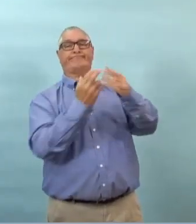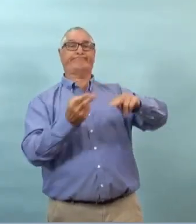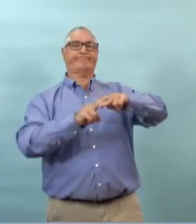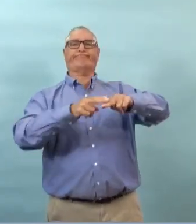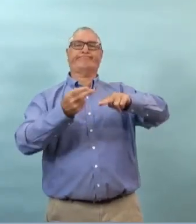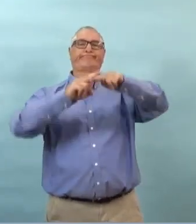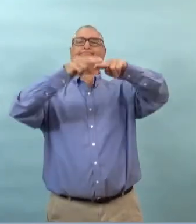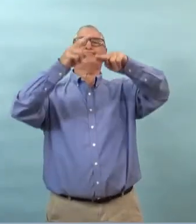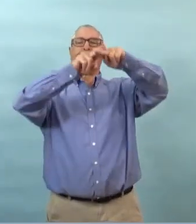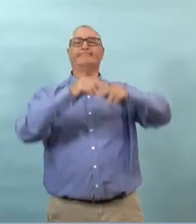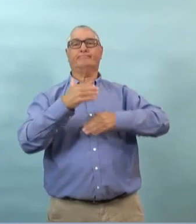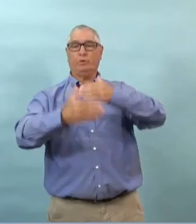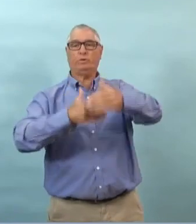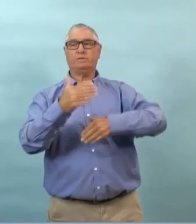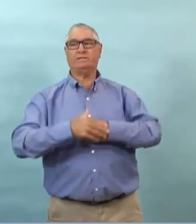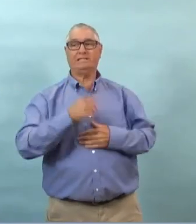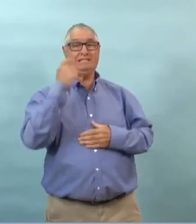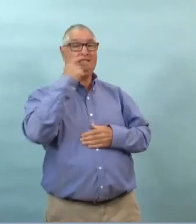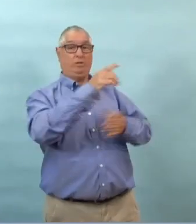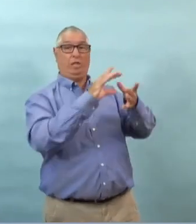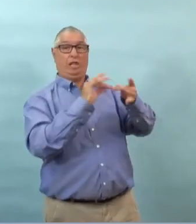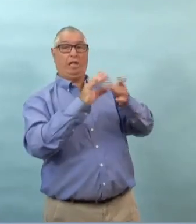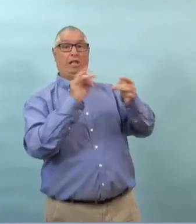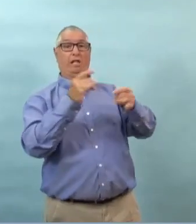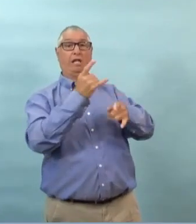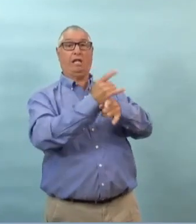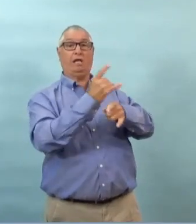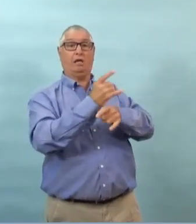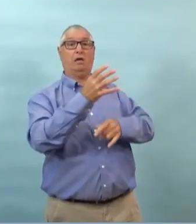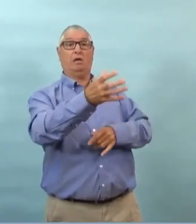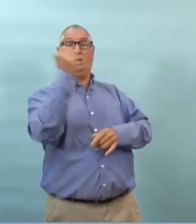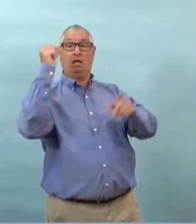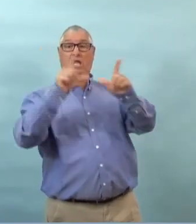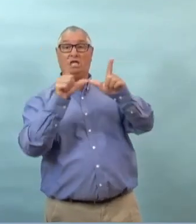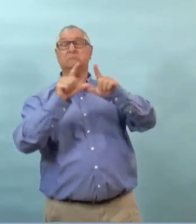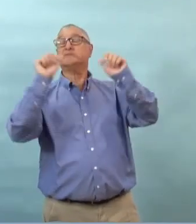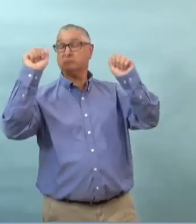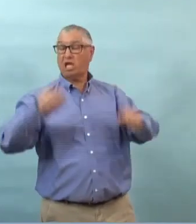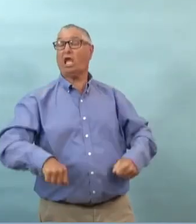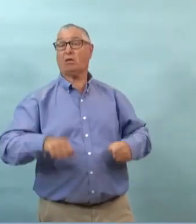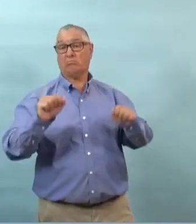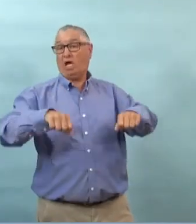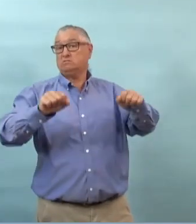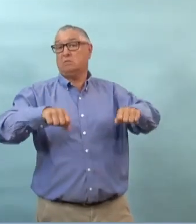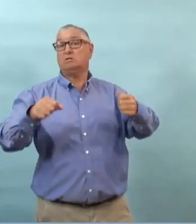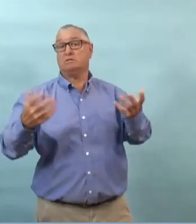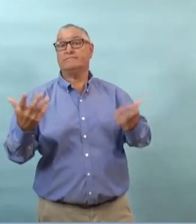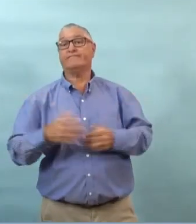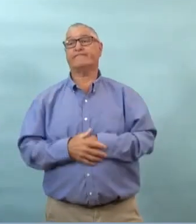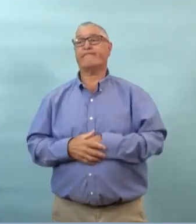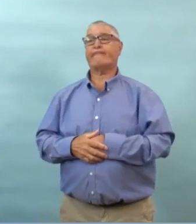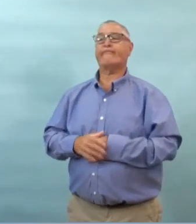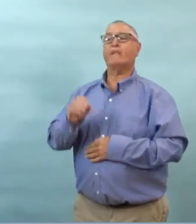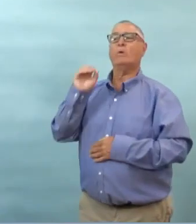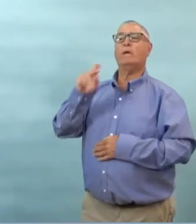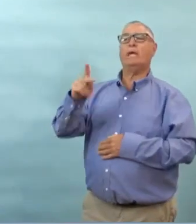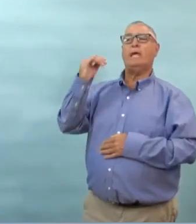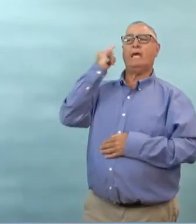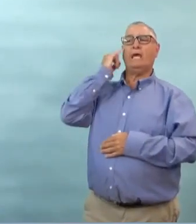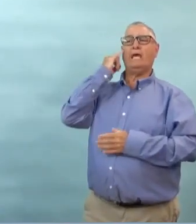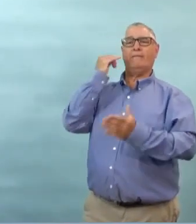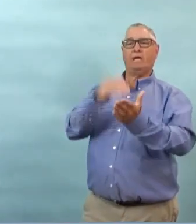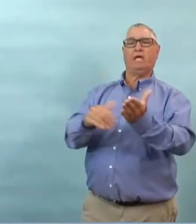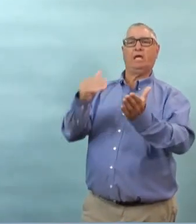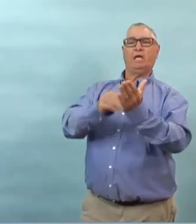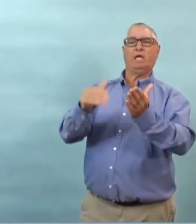certainement des protocoles qui nous permettent de prendre des mesures plus sérieuses effectivement on pourrait donner des amendes plus élevées retirer la licence